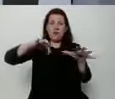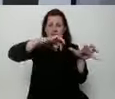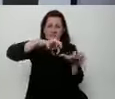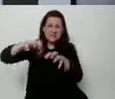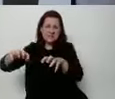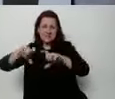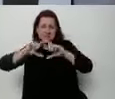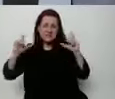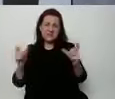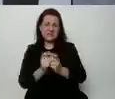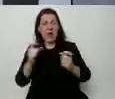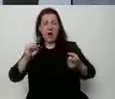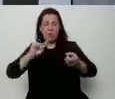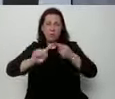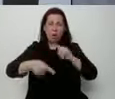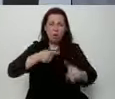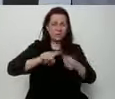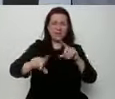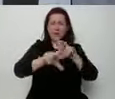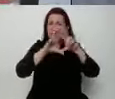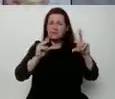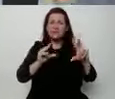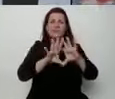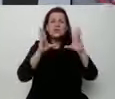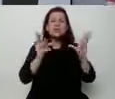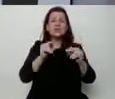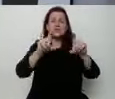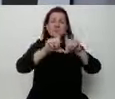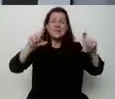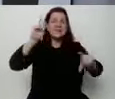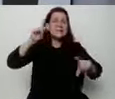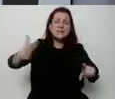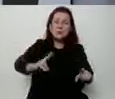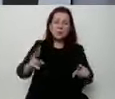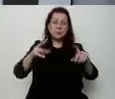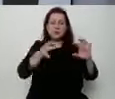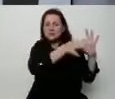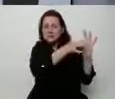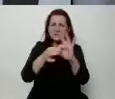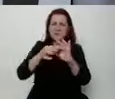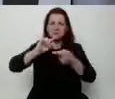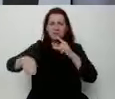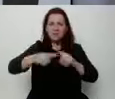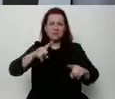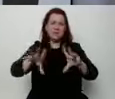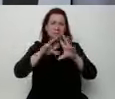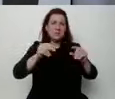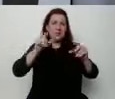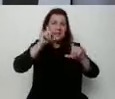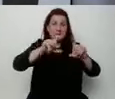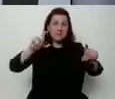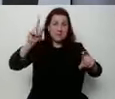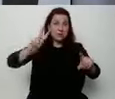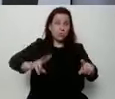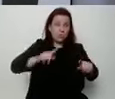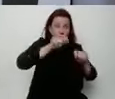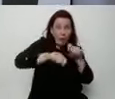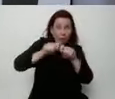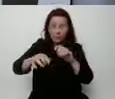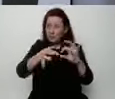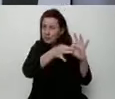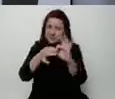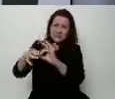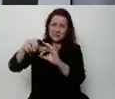upolityczniła wszystkie instytucje. Która upolityczniła instytucje kontrolne. Także dzisiaj bardzo jest trudno te